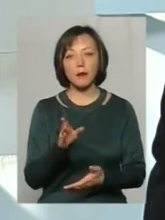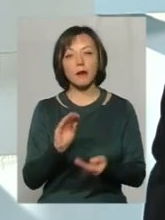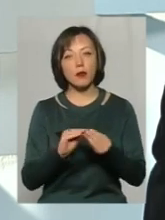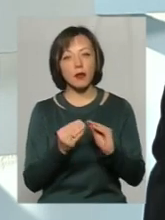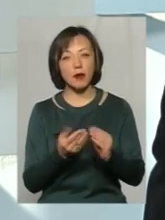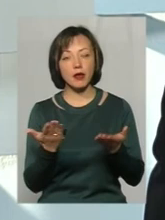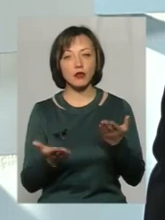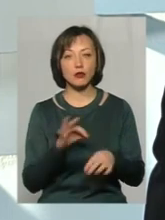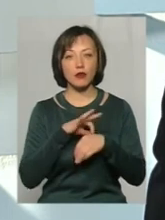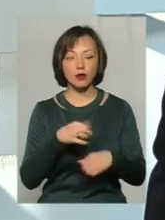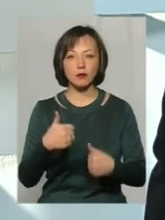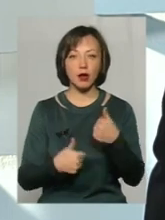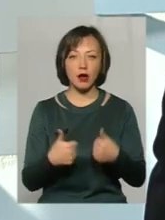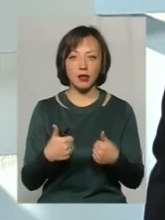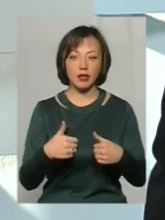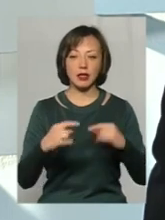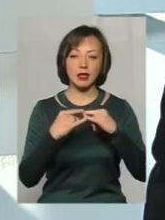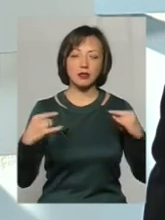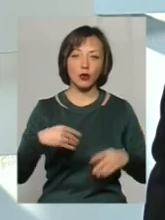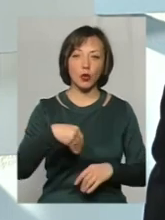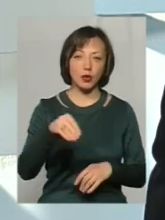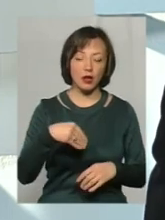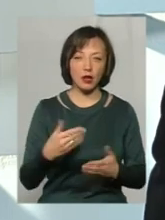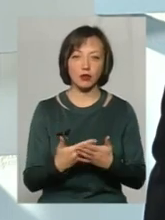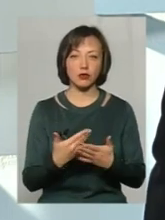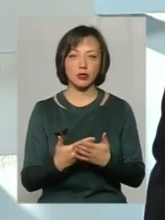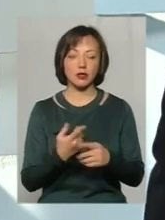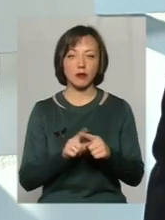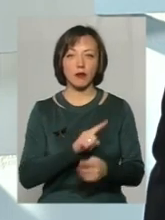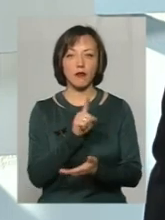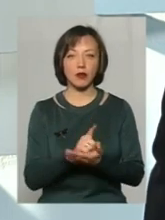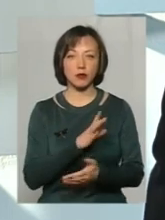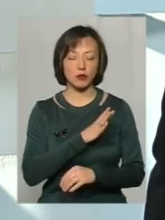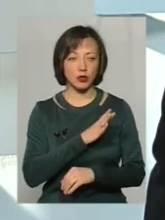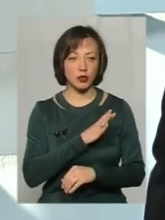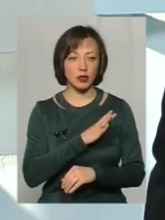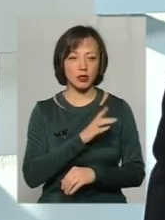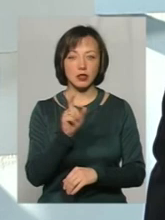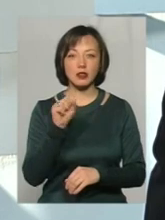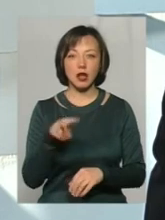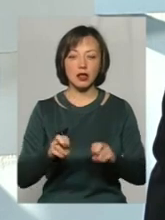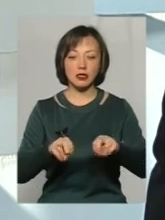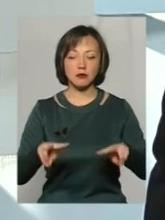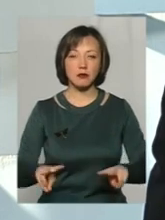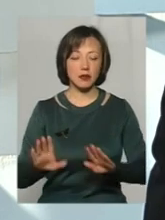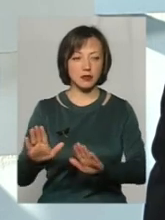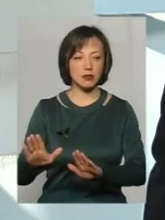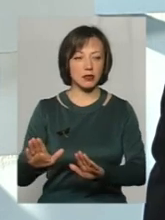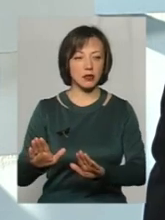якщо ми проводимо змагання з настільного тенісу, тобто це повинен бути зал спеціалізований